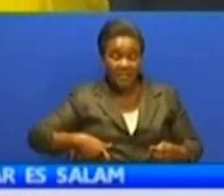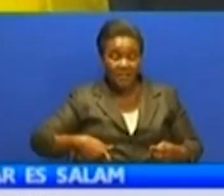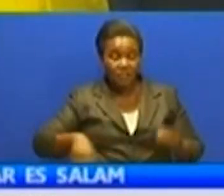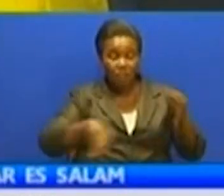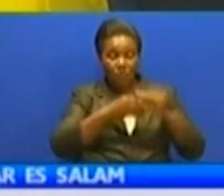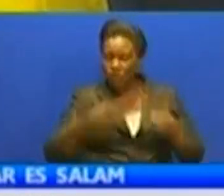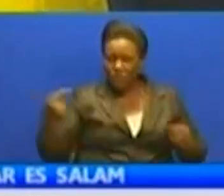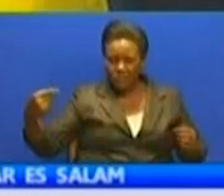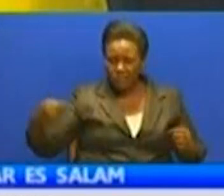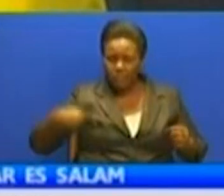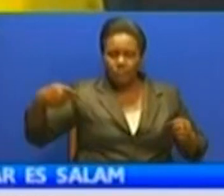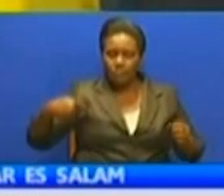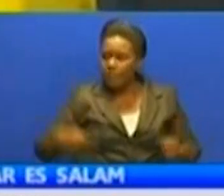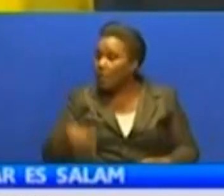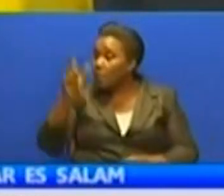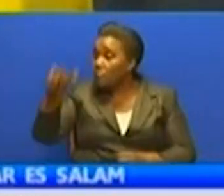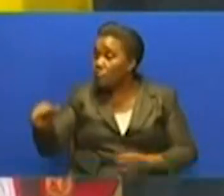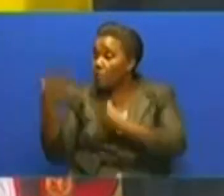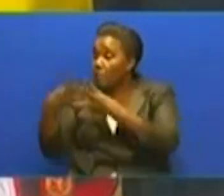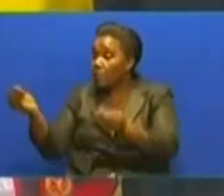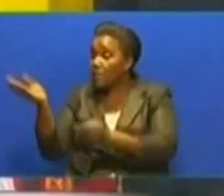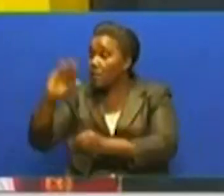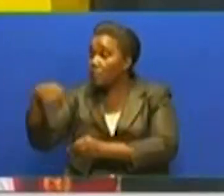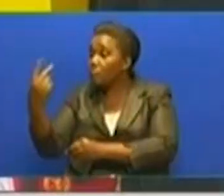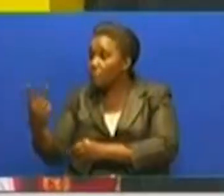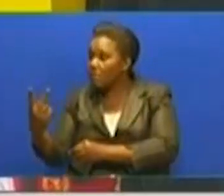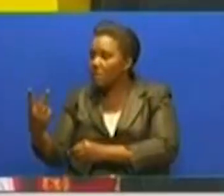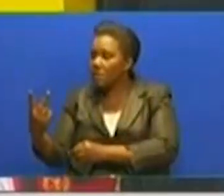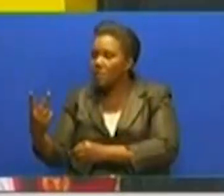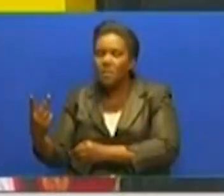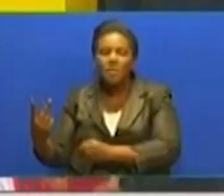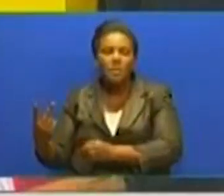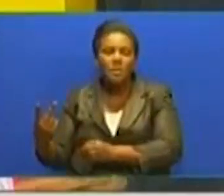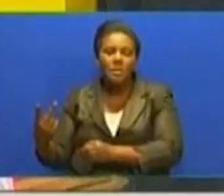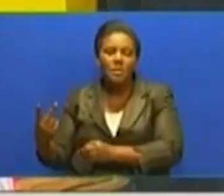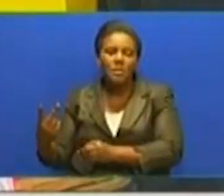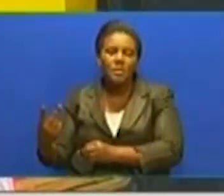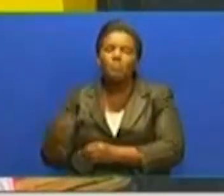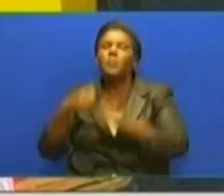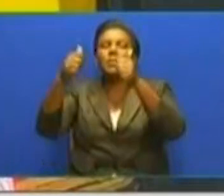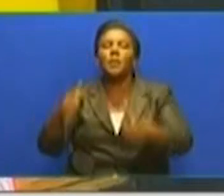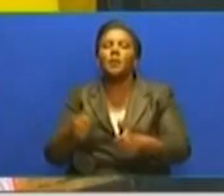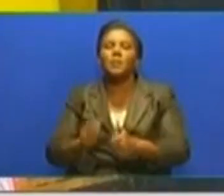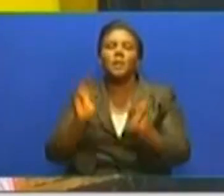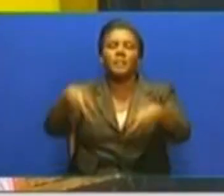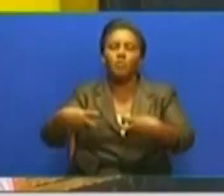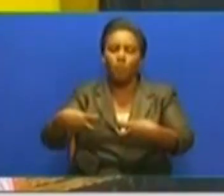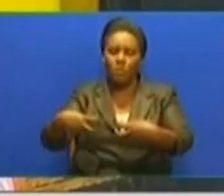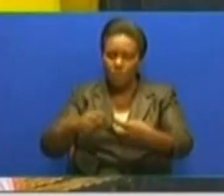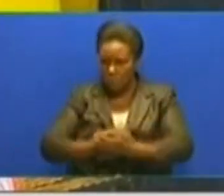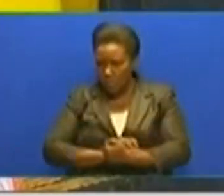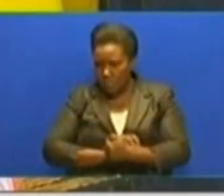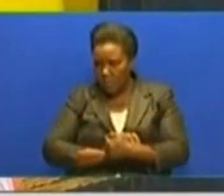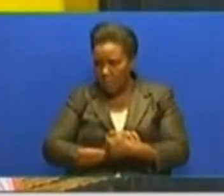jeshimkuu. Raisi Dr. Joni Magufuli. Mtu wakipotea siku mbili hata kama hajapotea hivu kwa mpenzi wake, usalama watu.